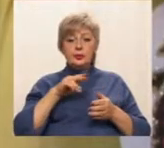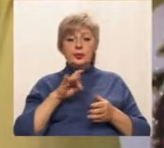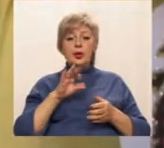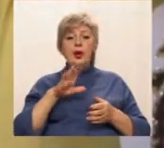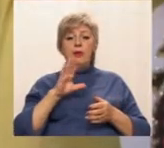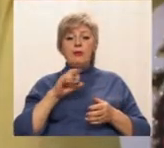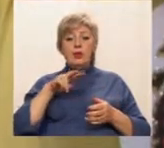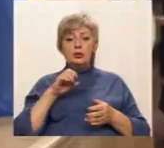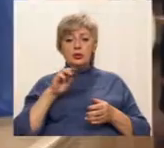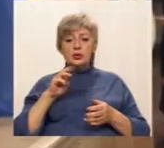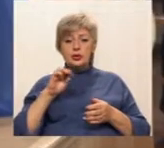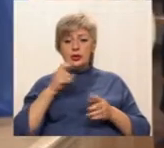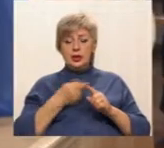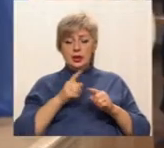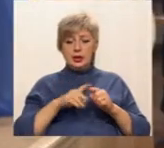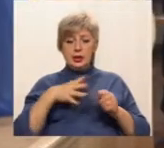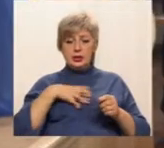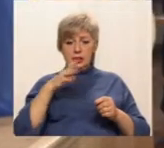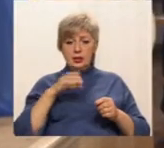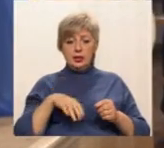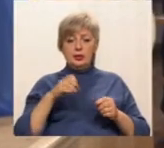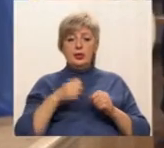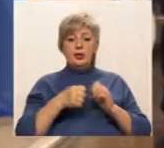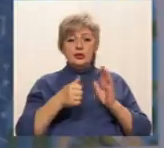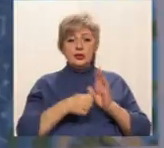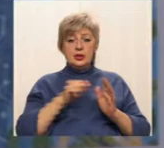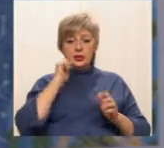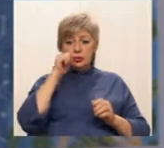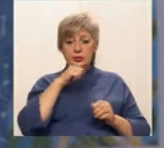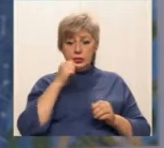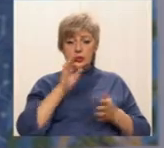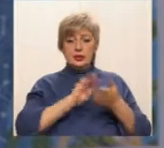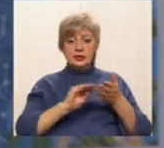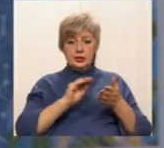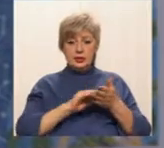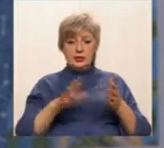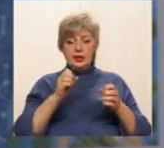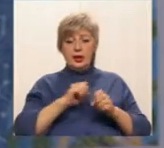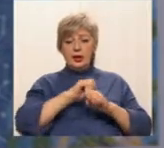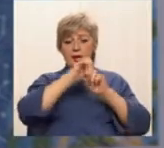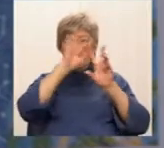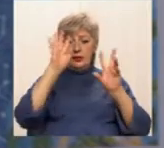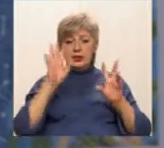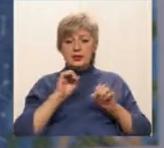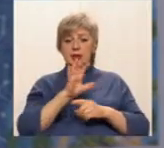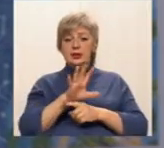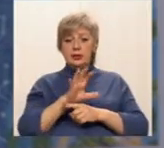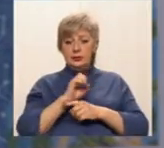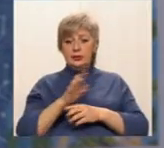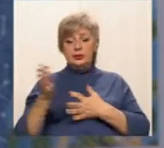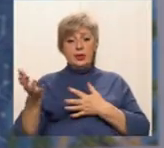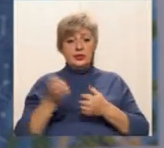2014 році під час мінометного обстрілу в районі Курахово. Нарис називається «Весільне фото». Він взяв із